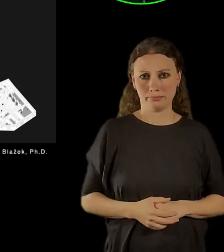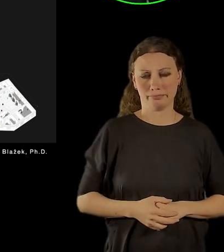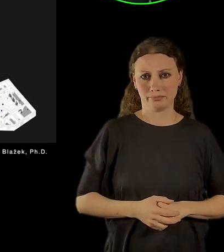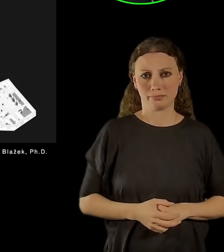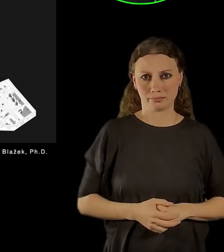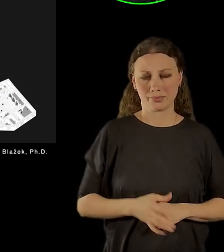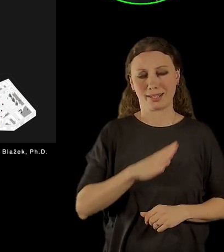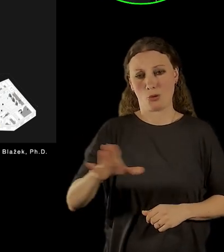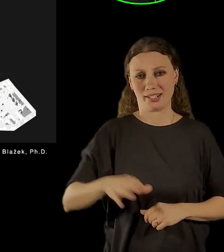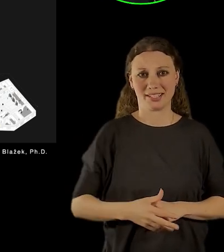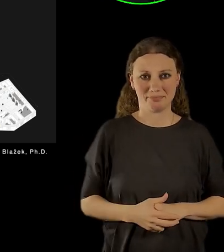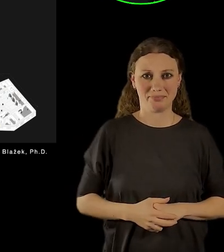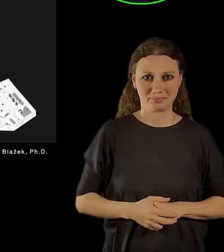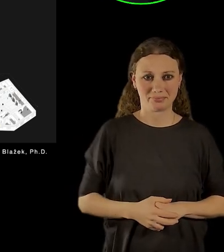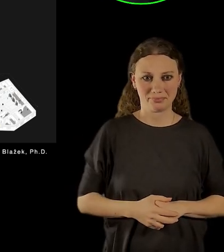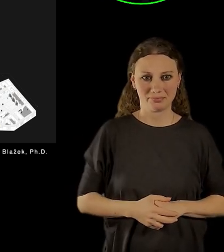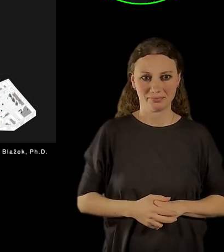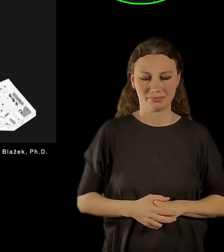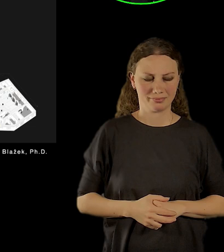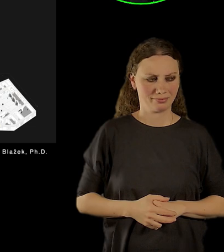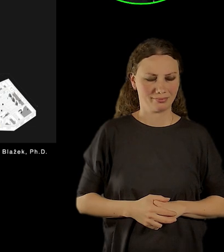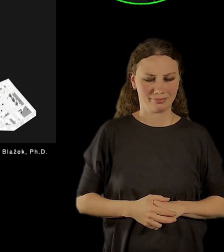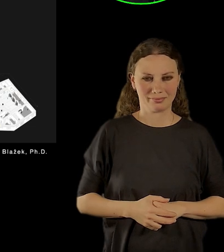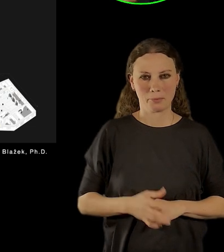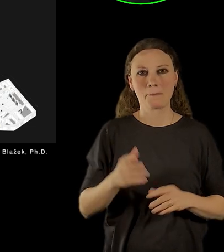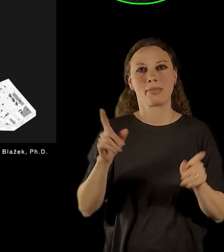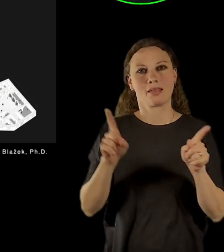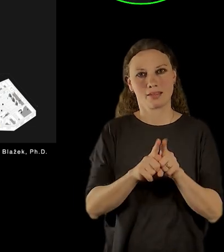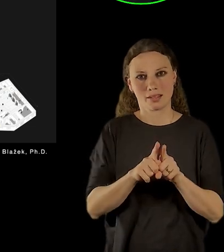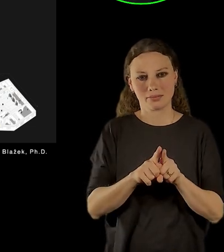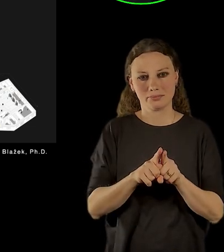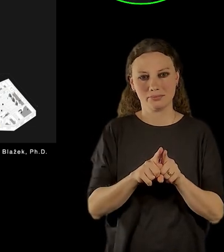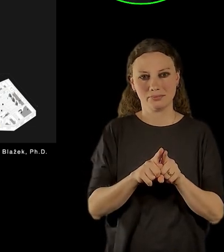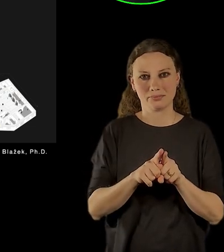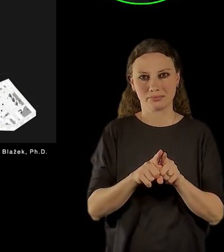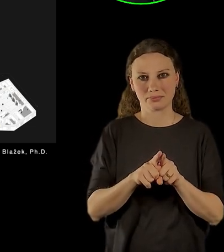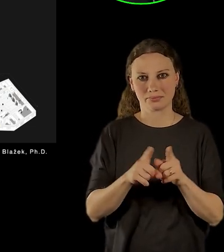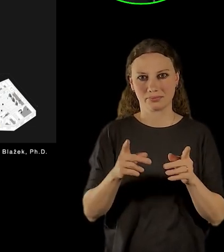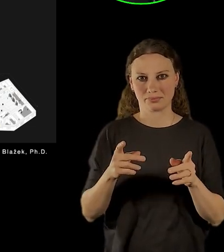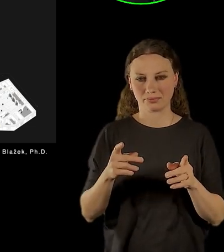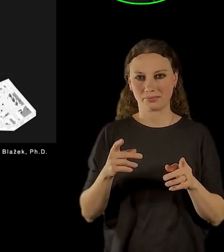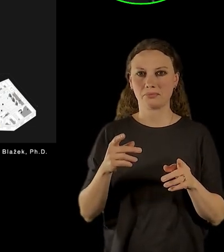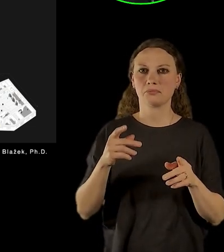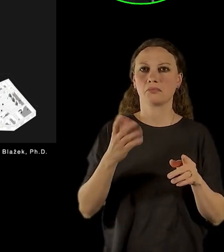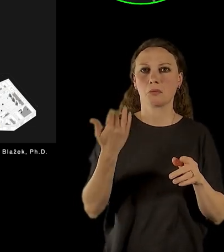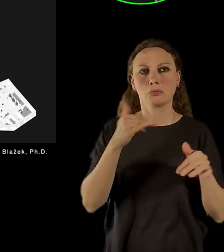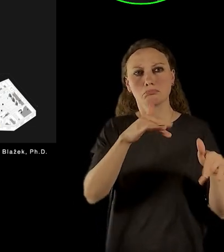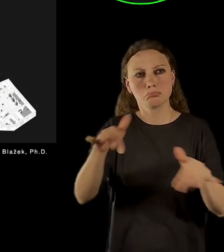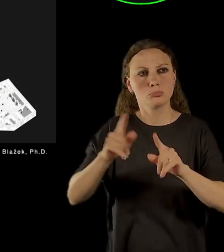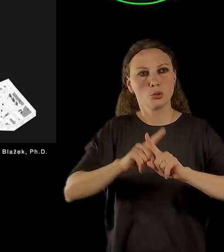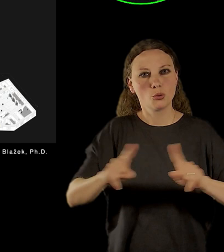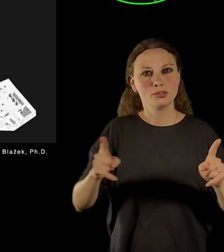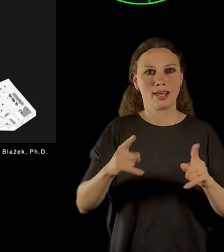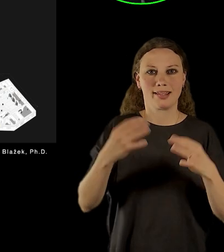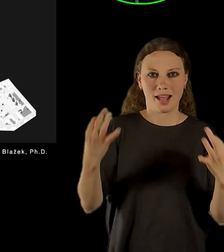nástroje, které byly používané ke kontrole, ať už to byly různé odposlechy,